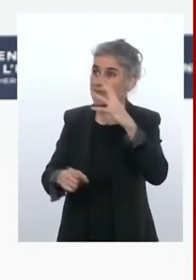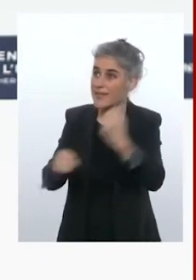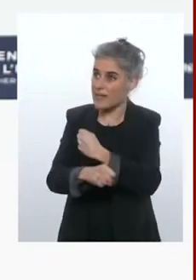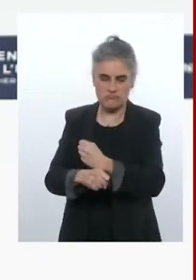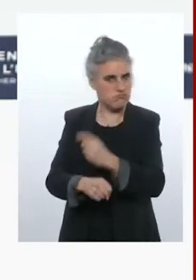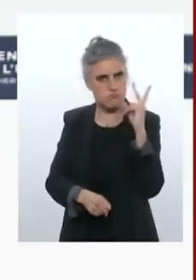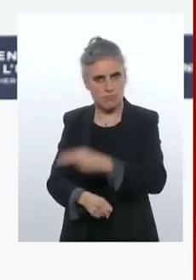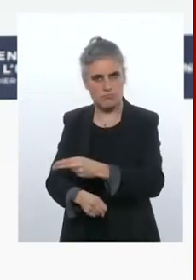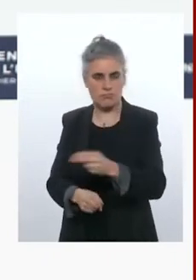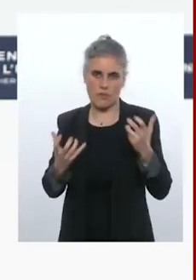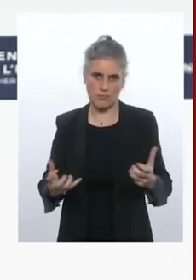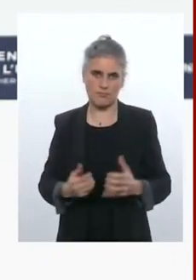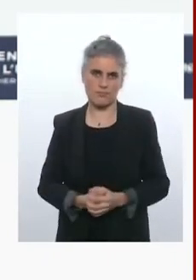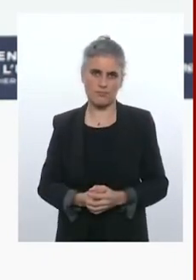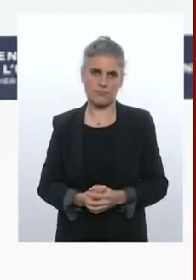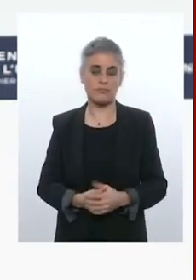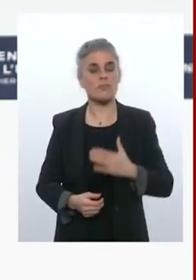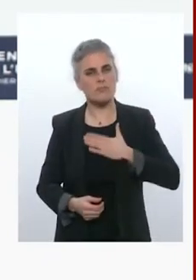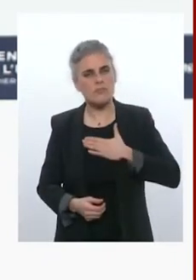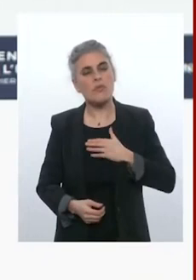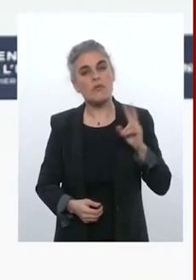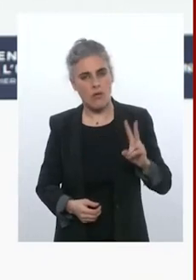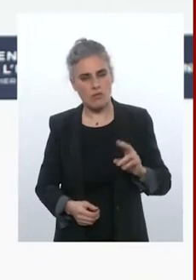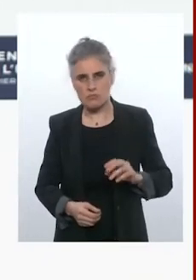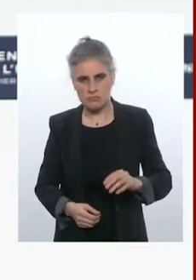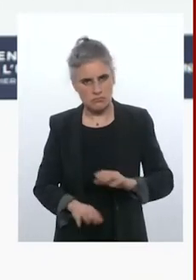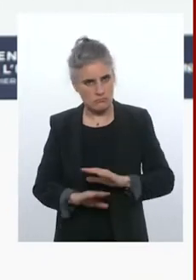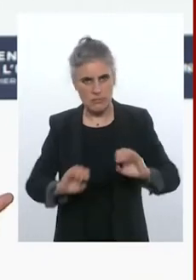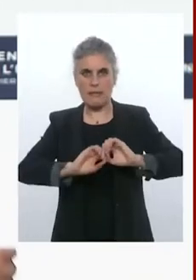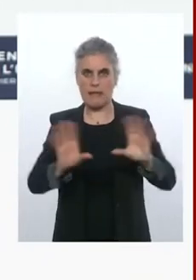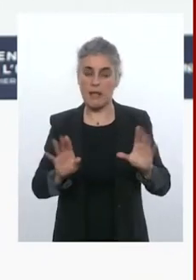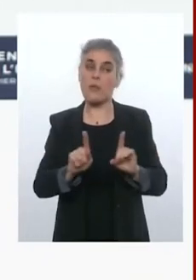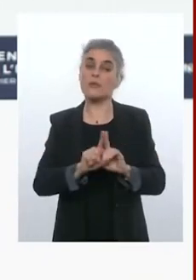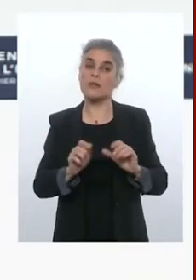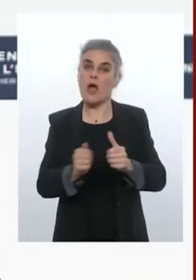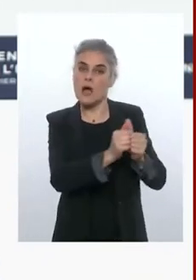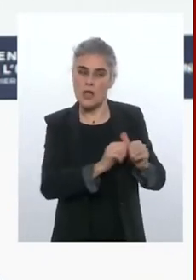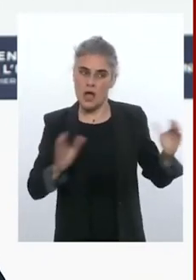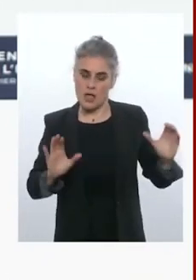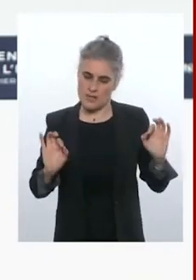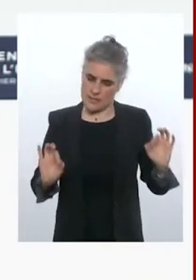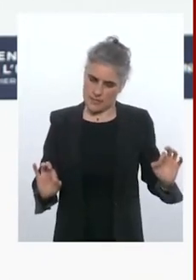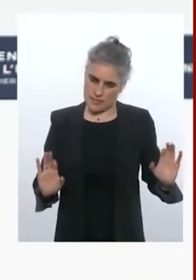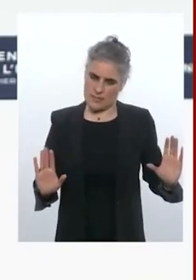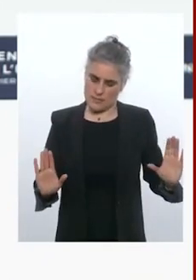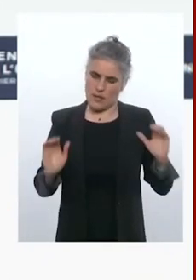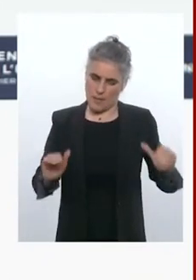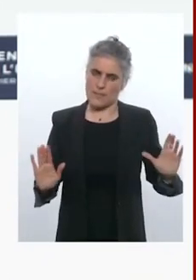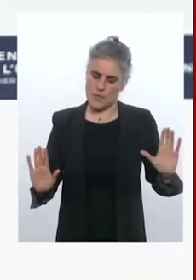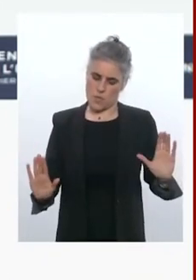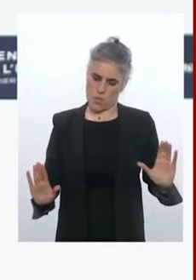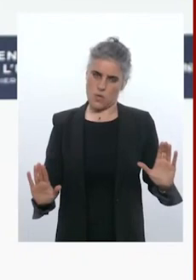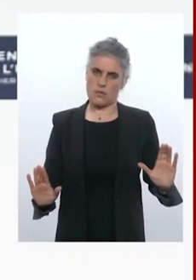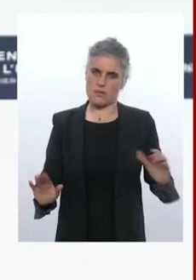avec à la fois détermination, mais aussi avec l'humilité collective que nous devons avoir quand on regarde les deux années qui viennent de s'écouler. Beaucoup